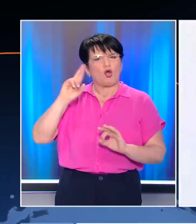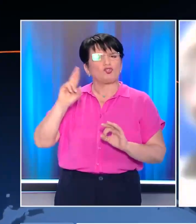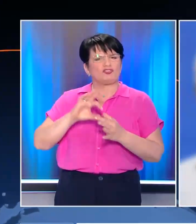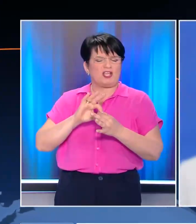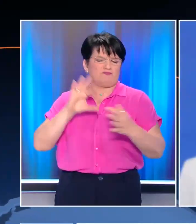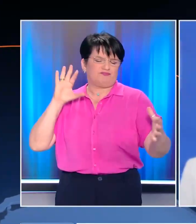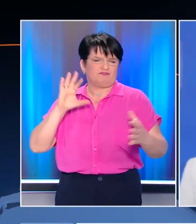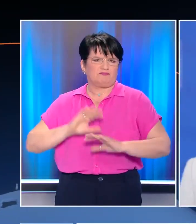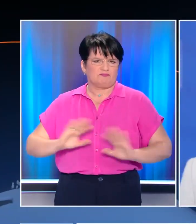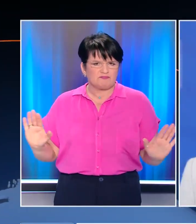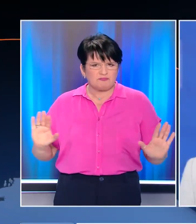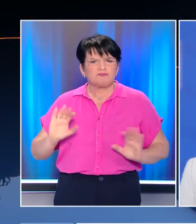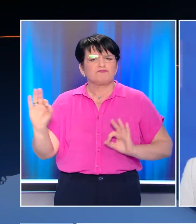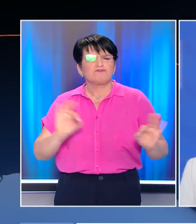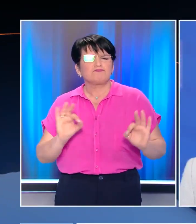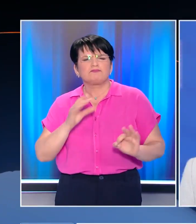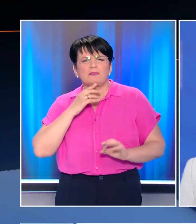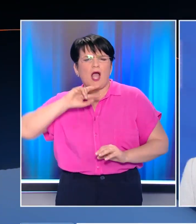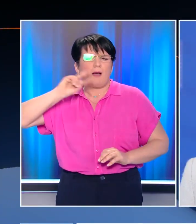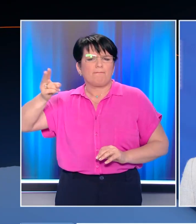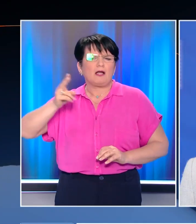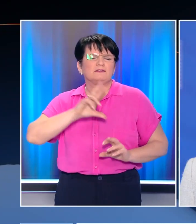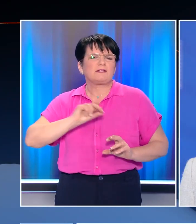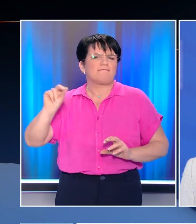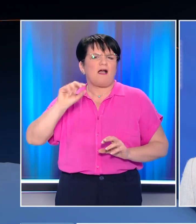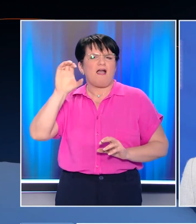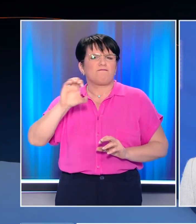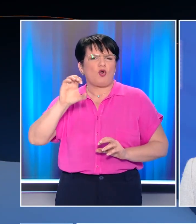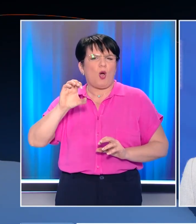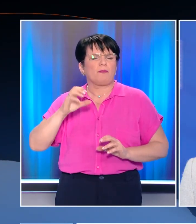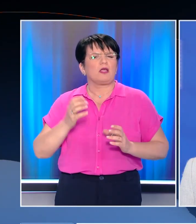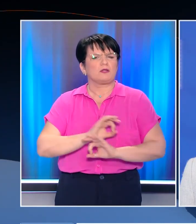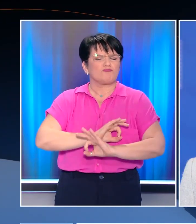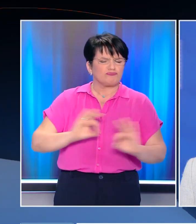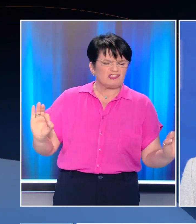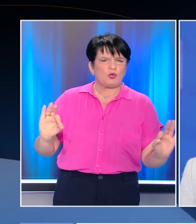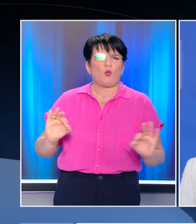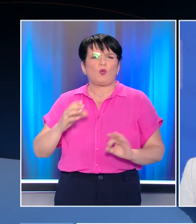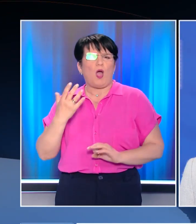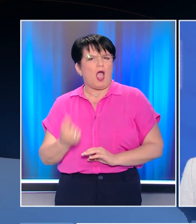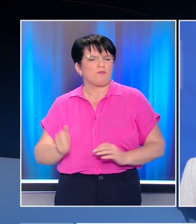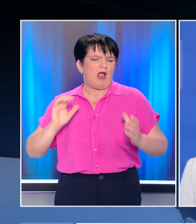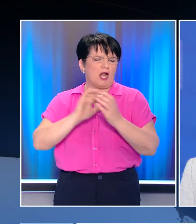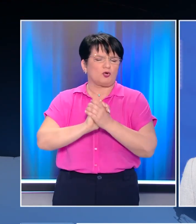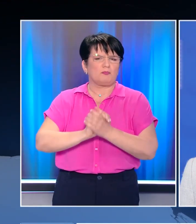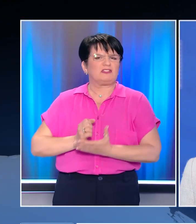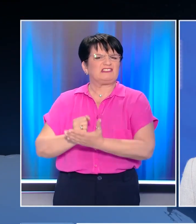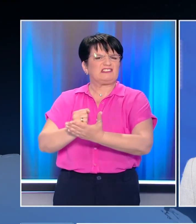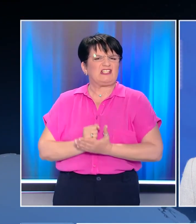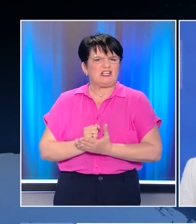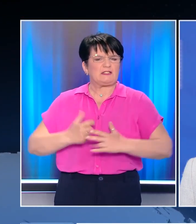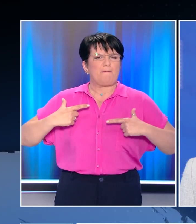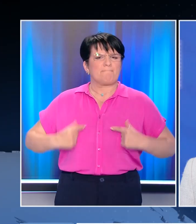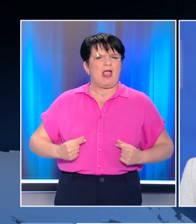αερίου. Χαρτογραφούμε τη συντονισμένη απάντησή μας στην Ευρωπαϊκή Ένωση. Οι Ευρωπαίοι να είναι βέβαιοι πως είμαστε ενωμένοι και αλληλέγγυοι με τα